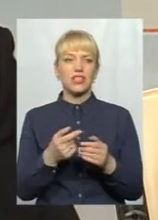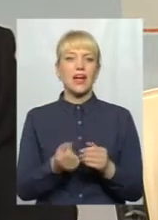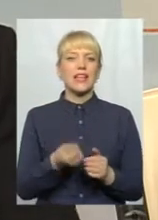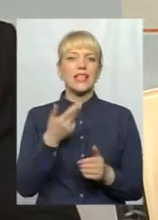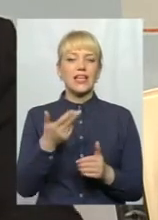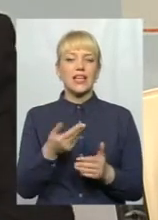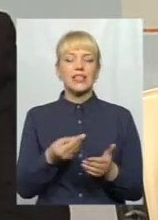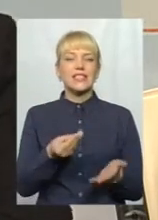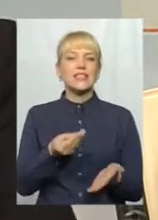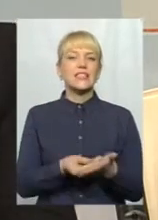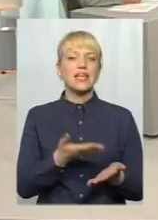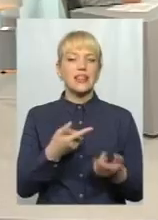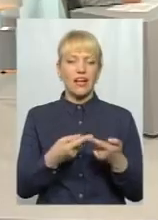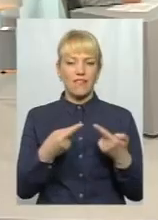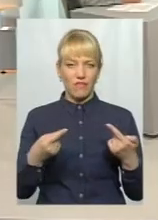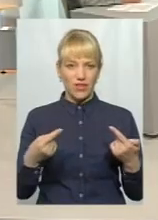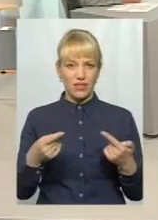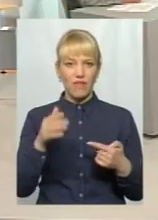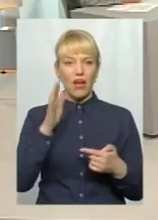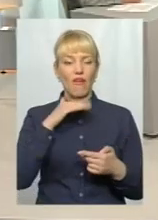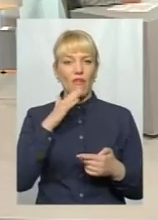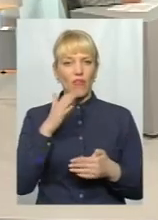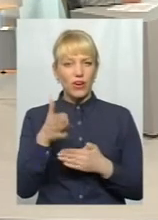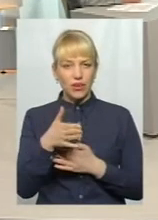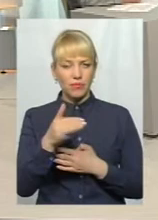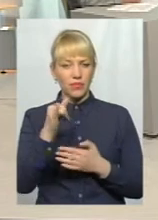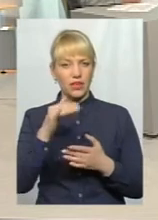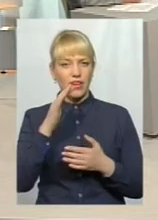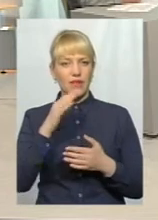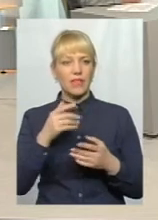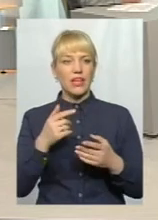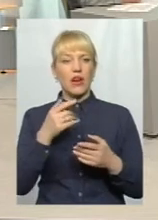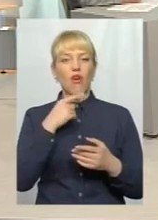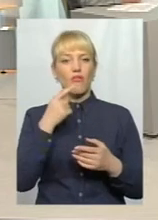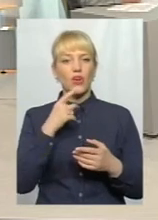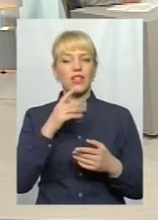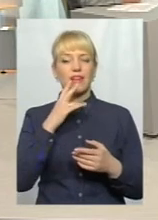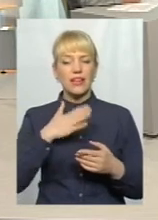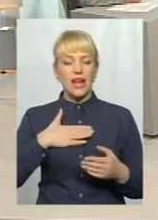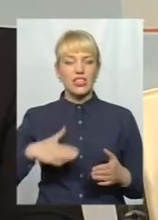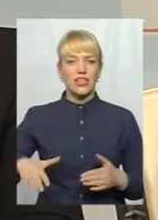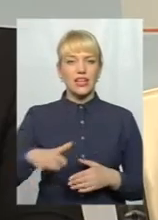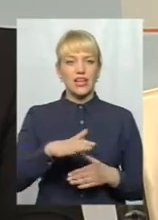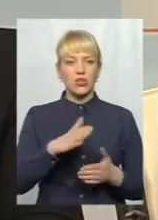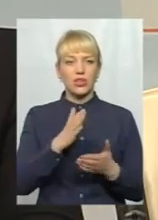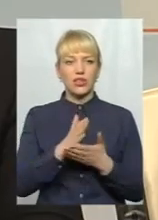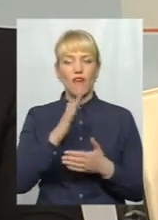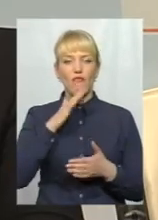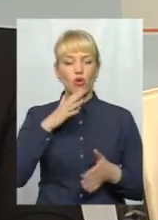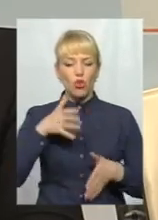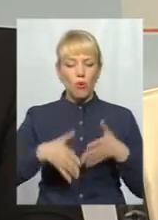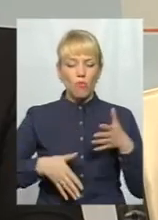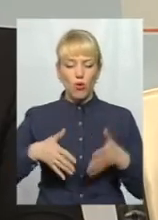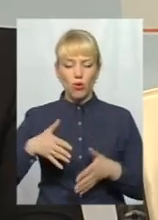водної флори, водної фауни. А пані Катерина вже говорила, що і на нашій території знаходиться водно-болотне угіддя